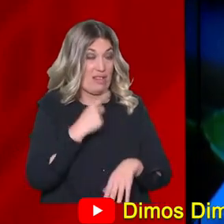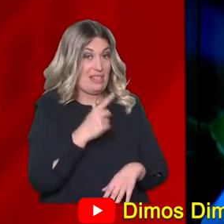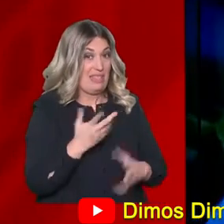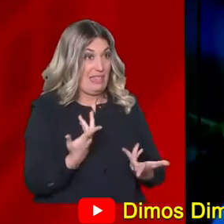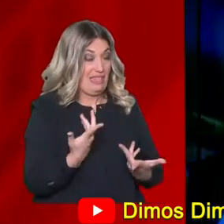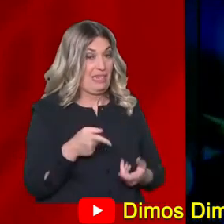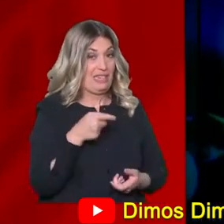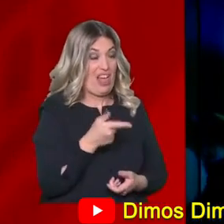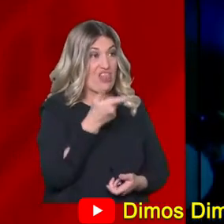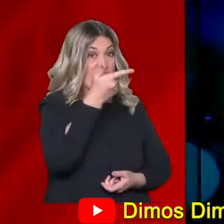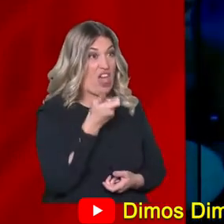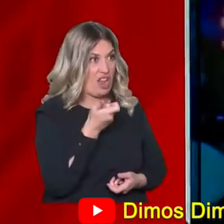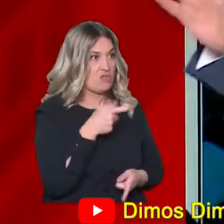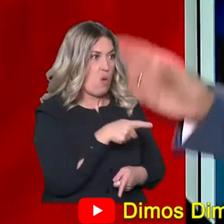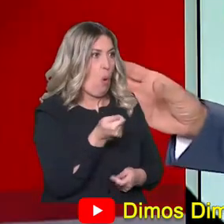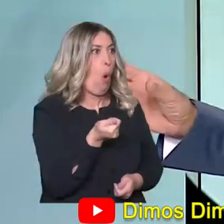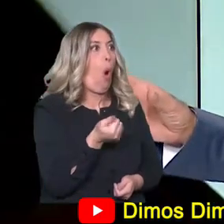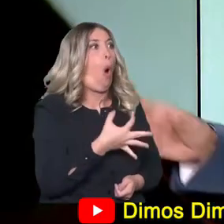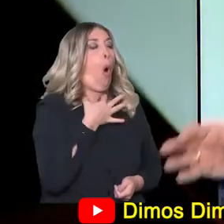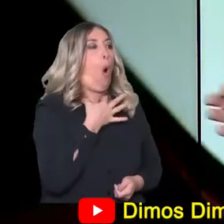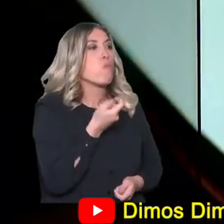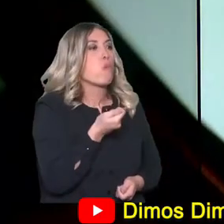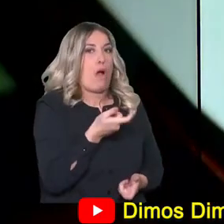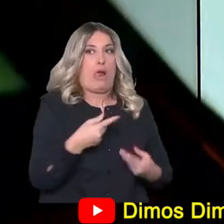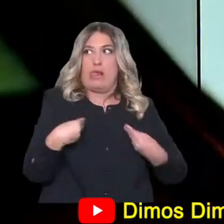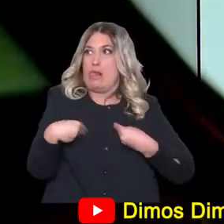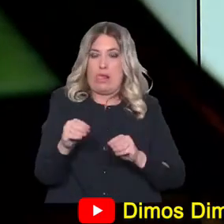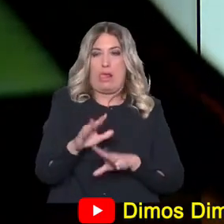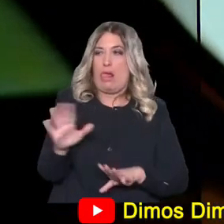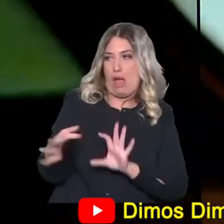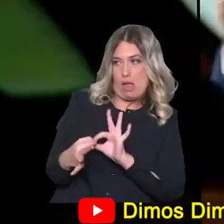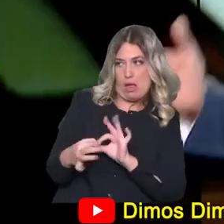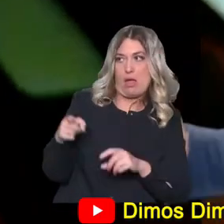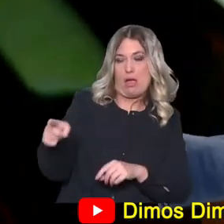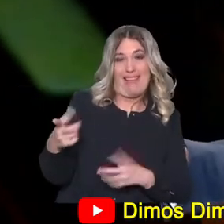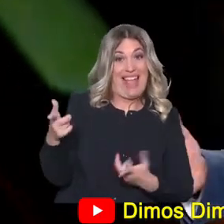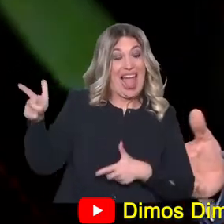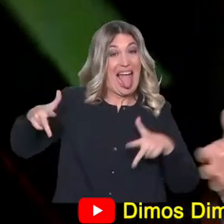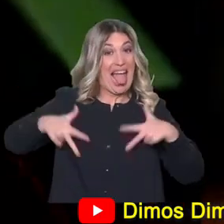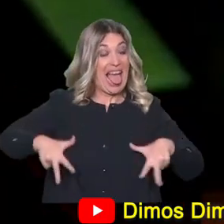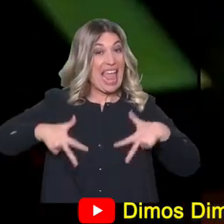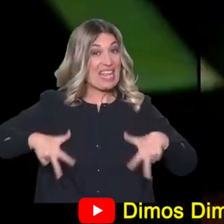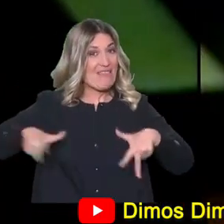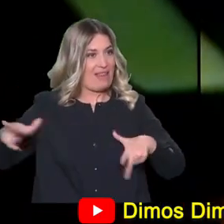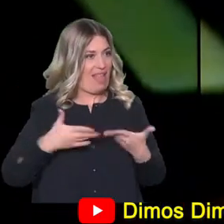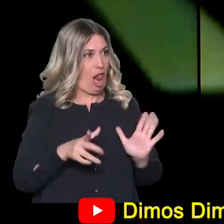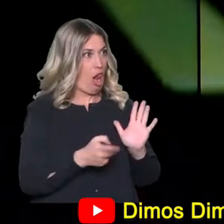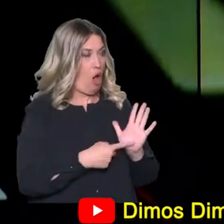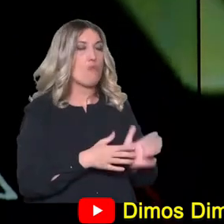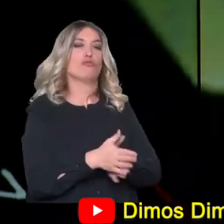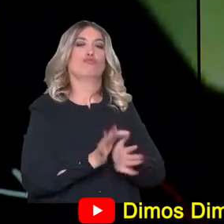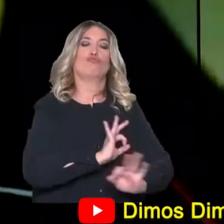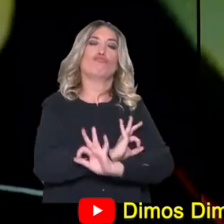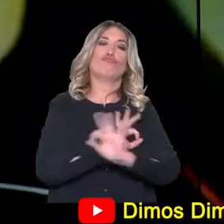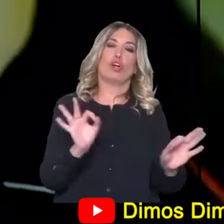Αλλά αυτές τις πρακτικές εταιρείες πια, γιατί δεν έχουν να κάνουν με τις τράπεζες. Και οι τράπεζες εκμεταλλεύτηκαν αυτό που η κυβέρνηση τους έδωσε ως δικαίωμα, για να μπορέσουν να